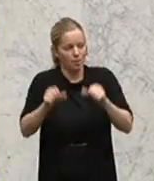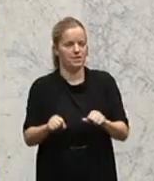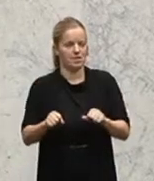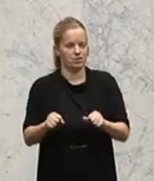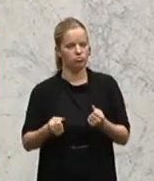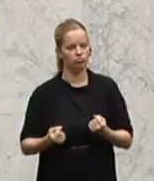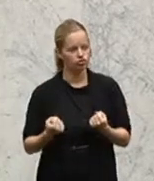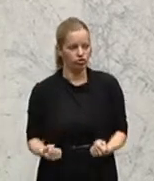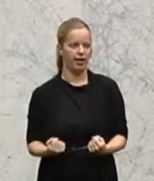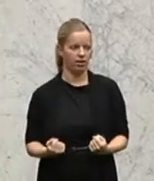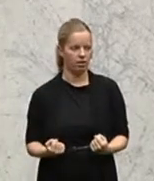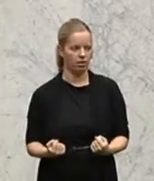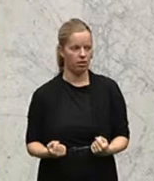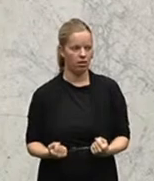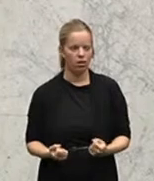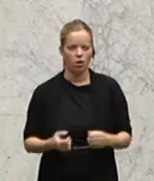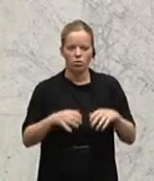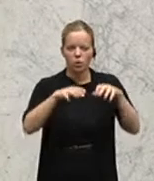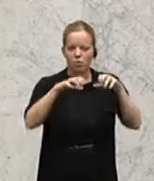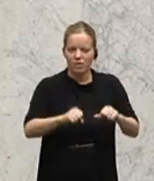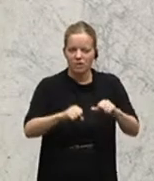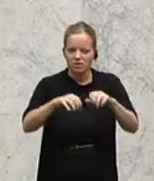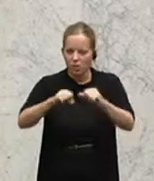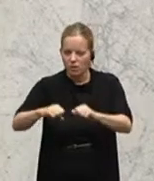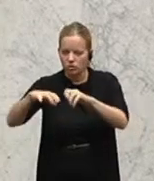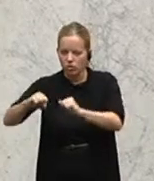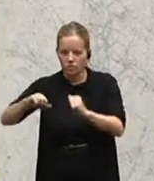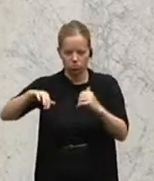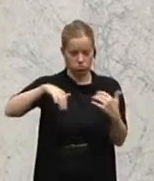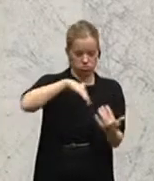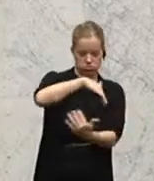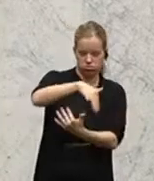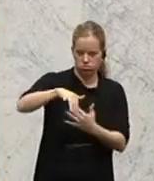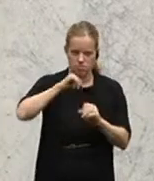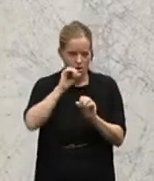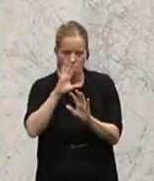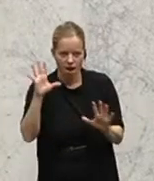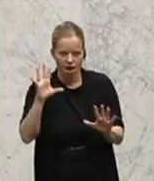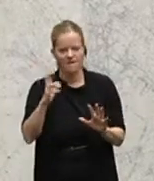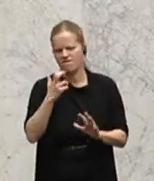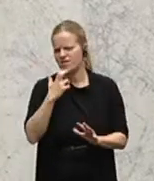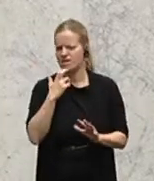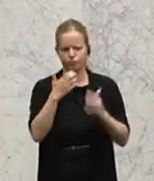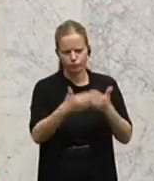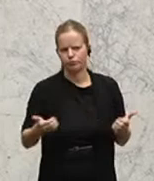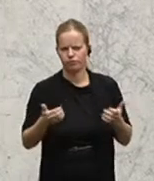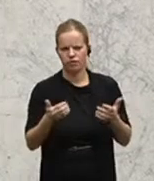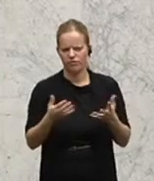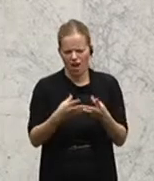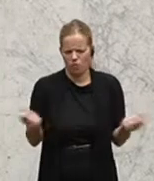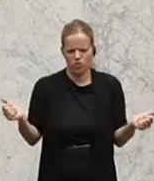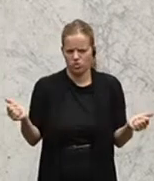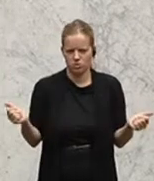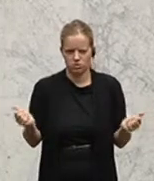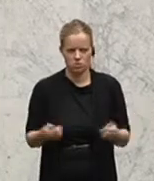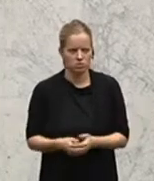Kompetenzwirrwahr aufzulösen. Und es ist uns sehr wichtig, dass nicht nur die Finanzierung, sondern auch